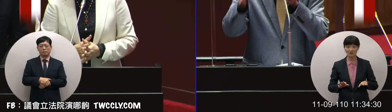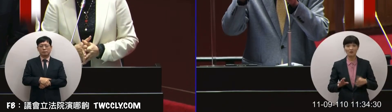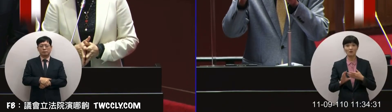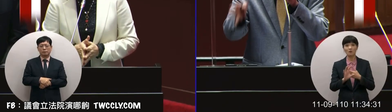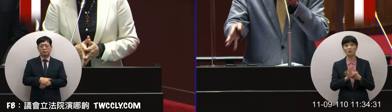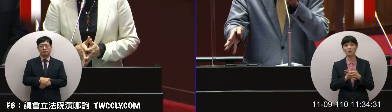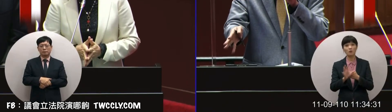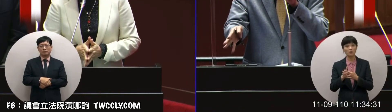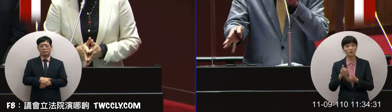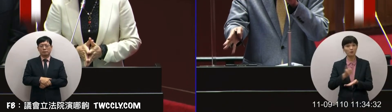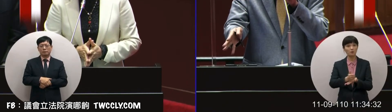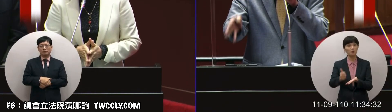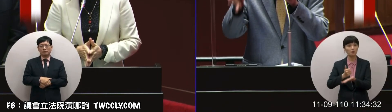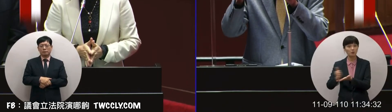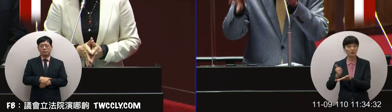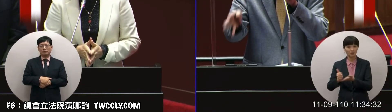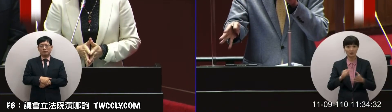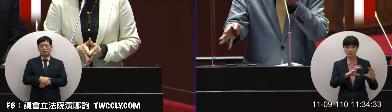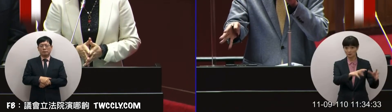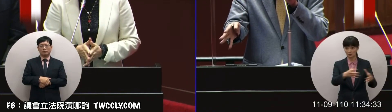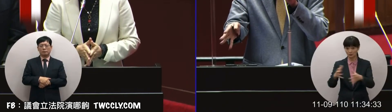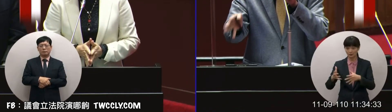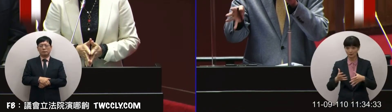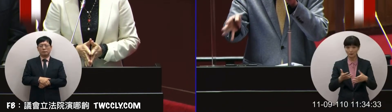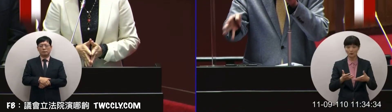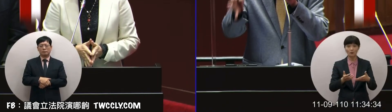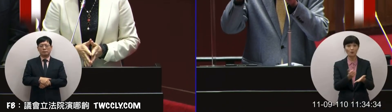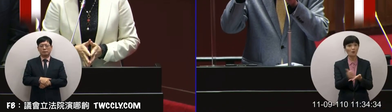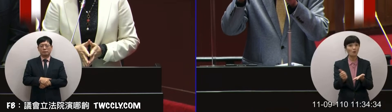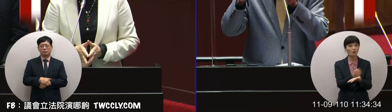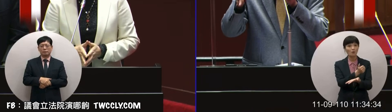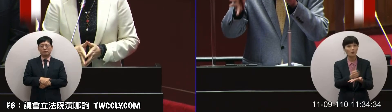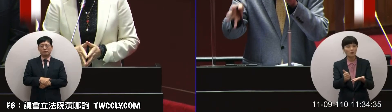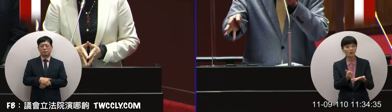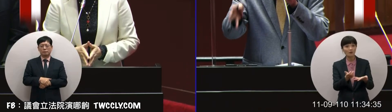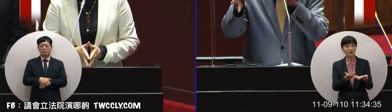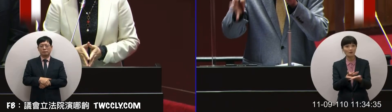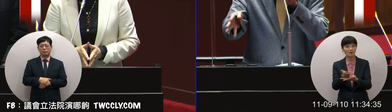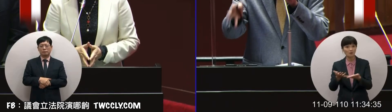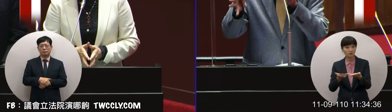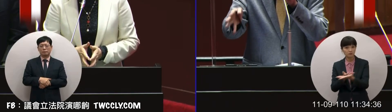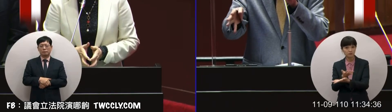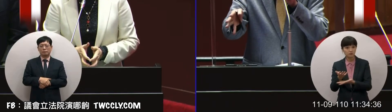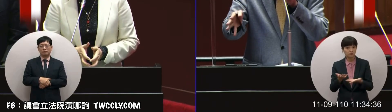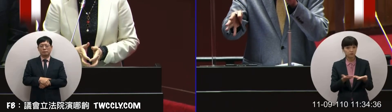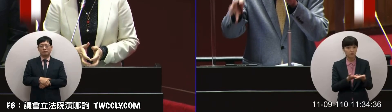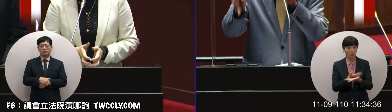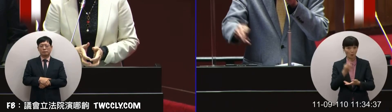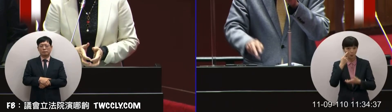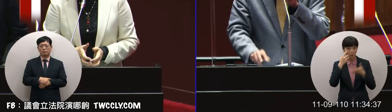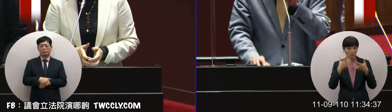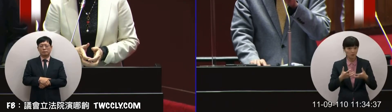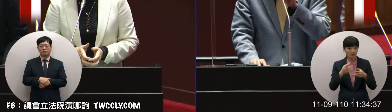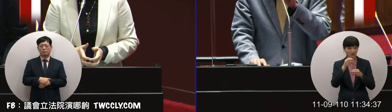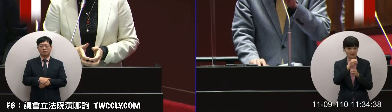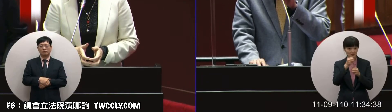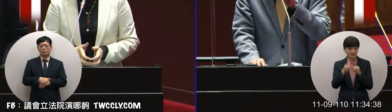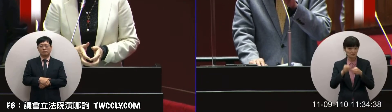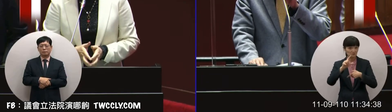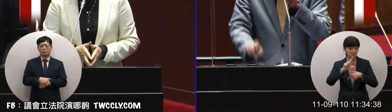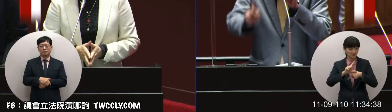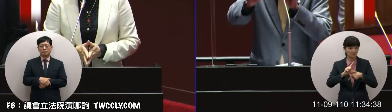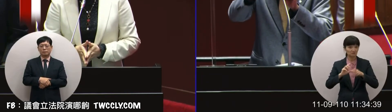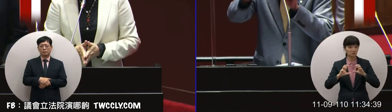銷因為這全世界的公用量彼此都非常之意晶片是一個國安問題